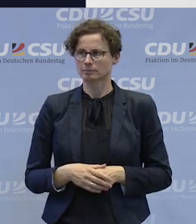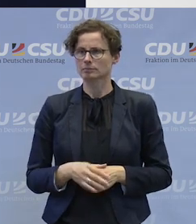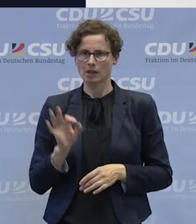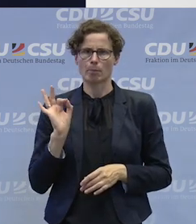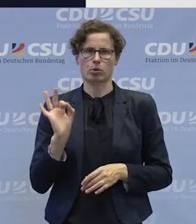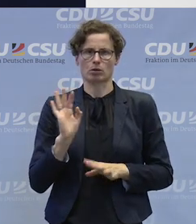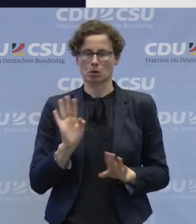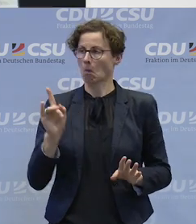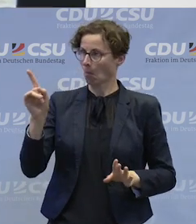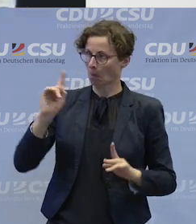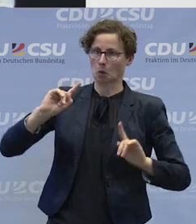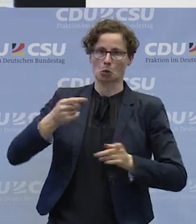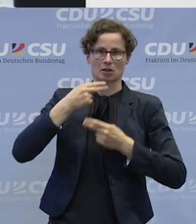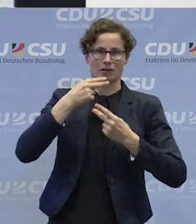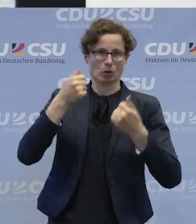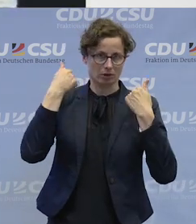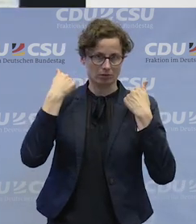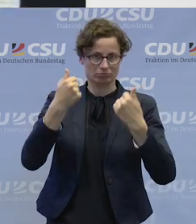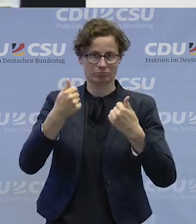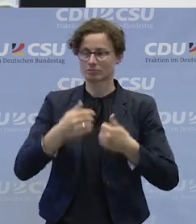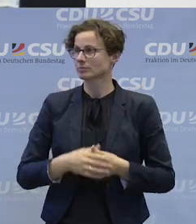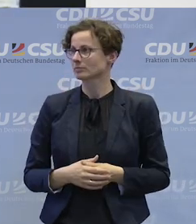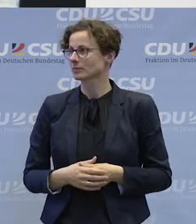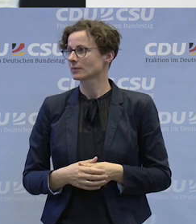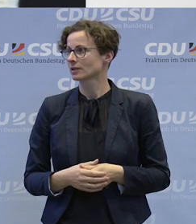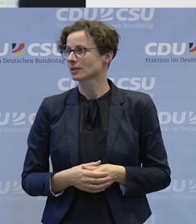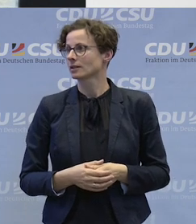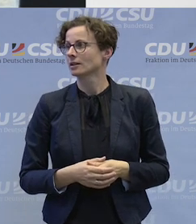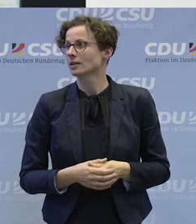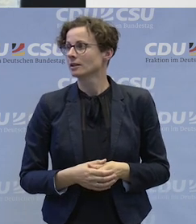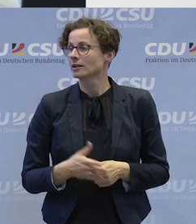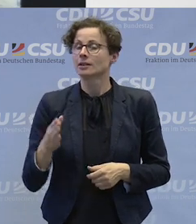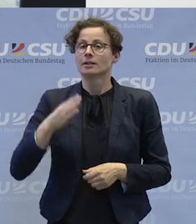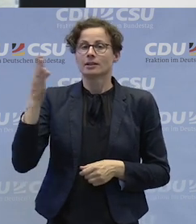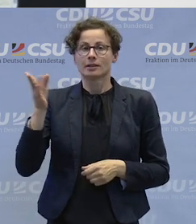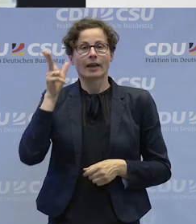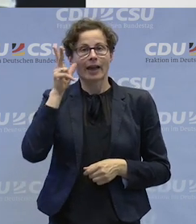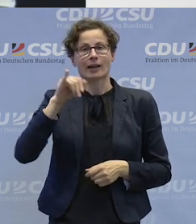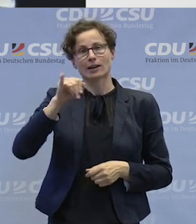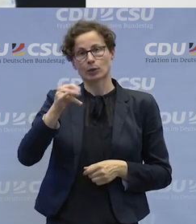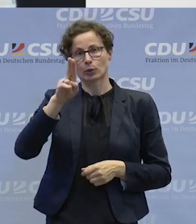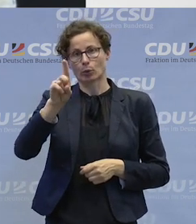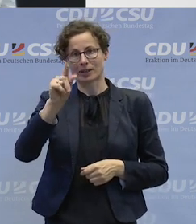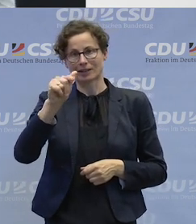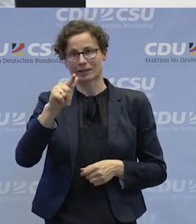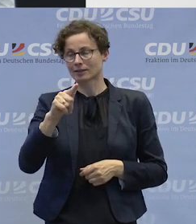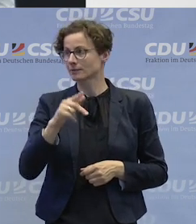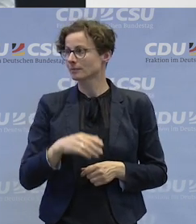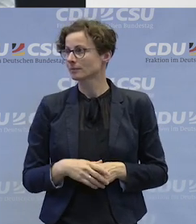Das war jetzt echt eine kurze Antwort. Da komme ich gar nicht so schnell zu meiner nächsten Frage. Herr Judith. Ich halte es für Sie fest.